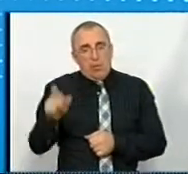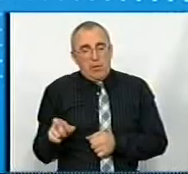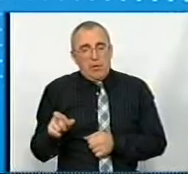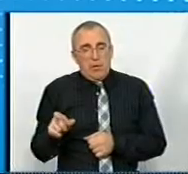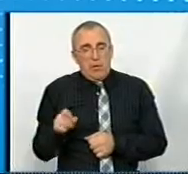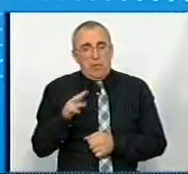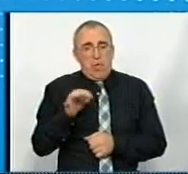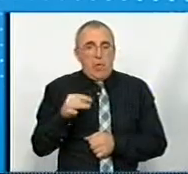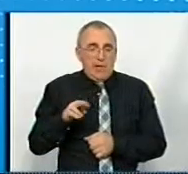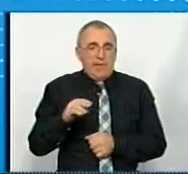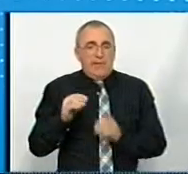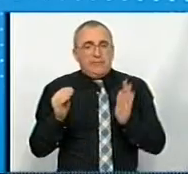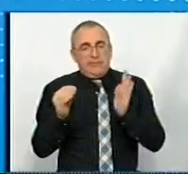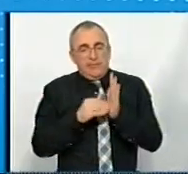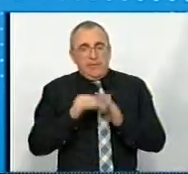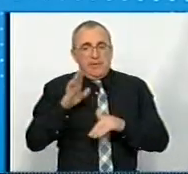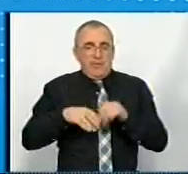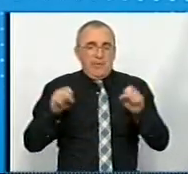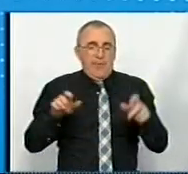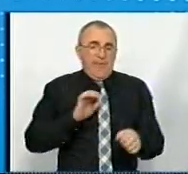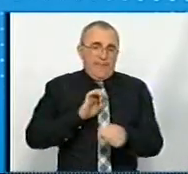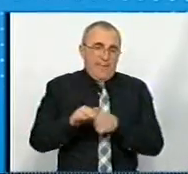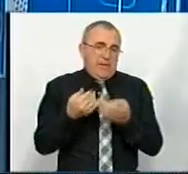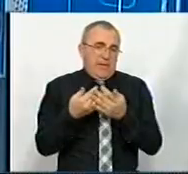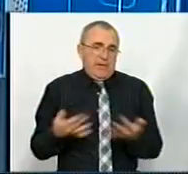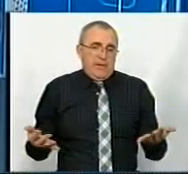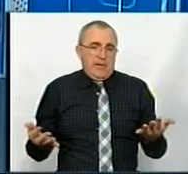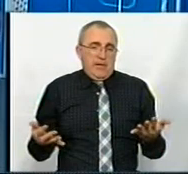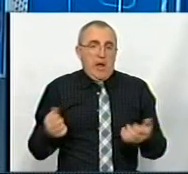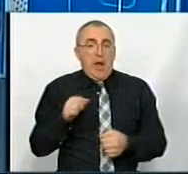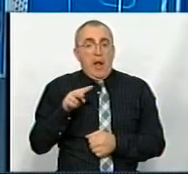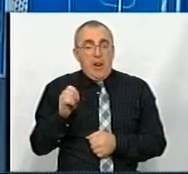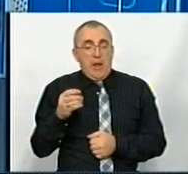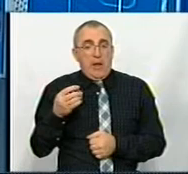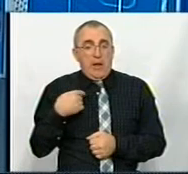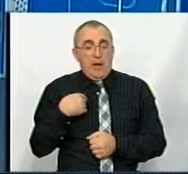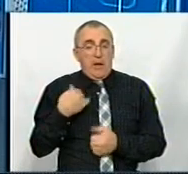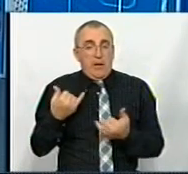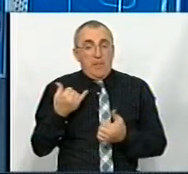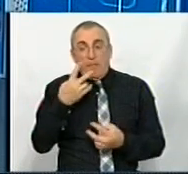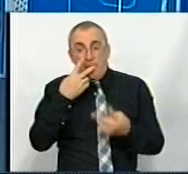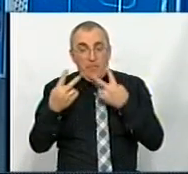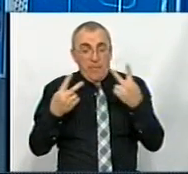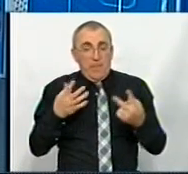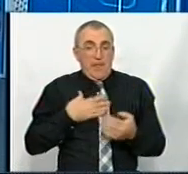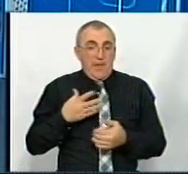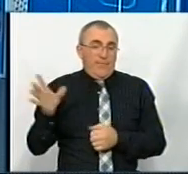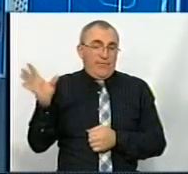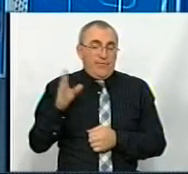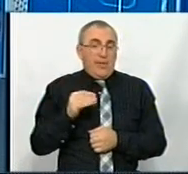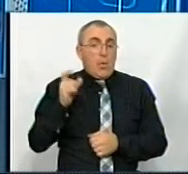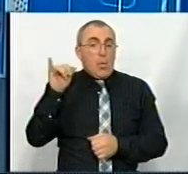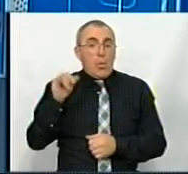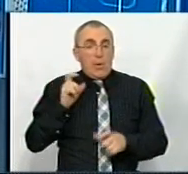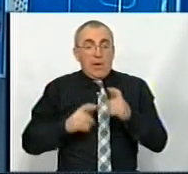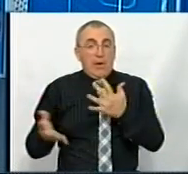монографія, статтів, фахових виданняк і таке інше. Але якщо зараз подивитись не тільки на нас, на всі університети, та